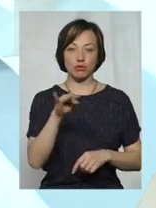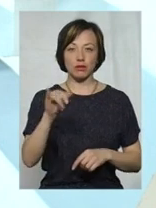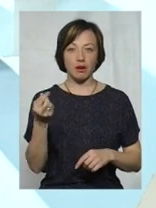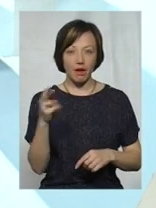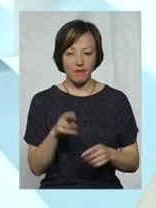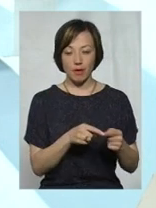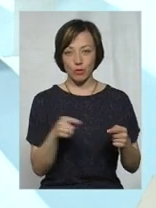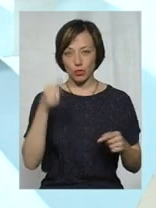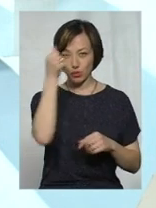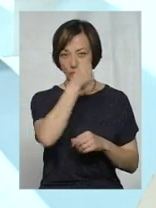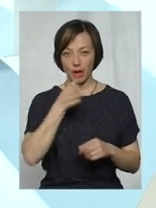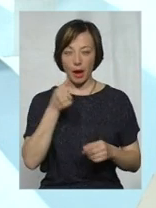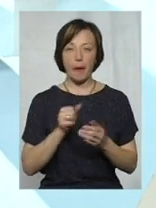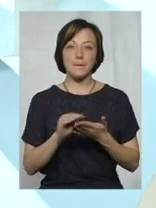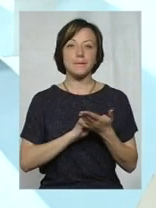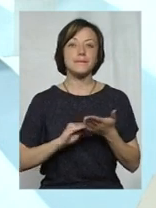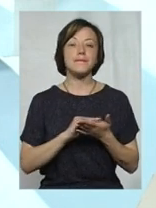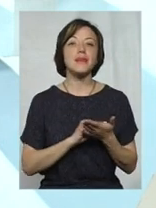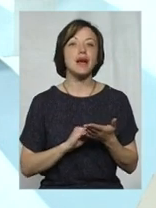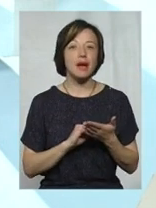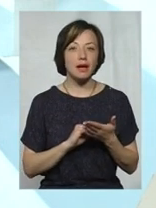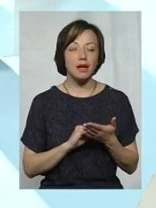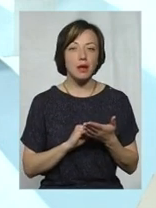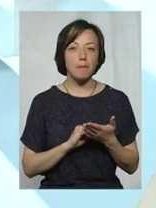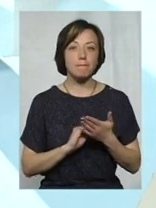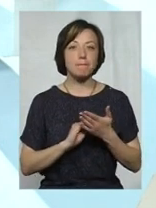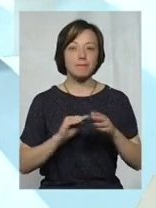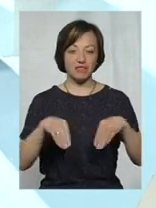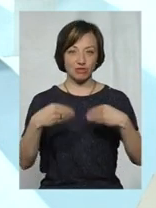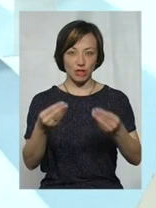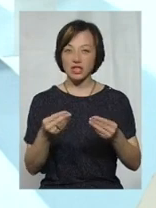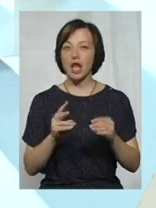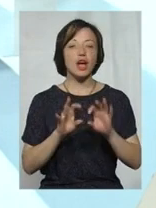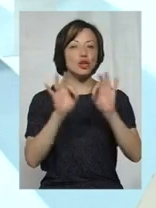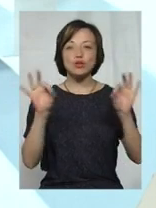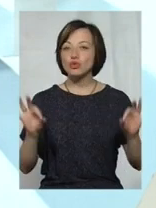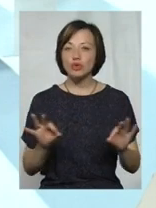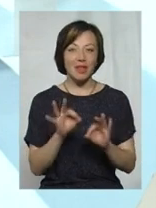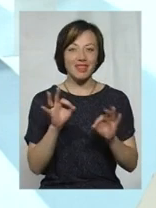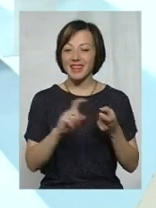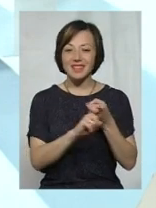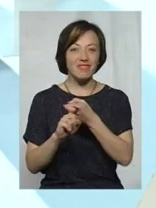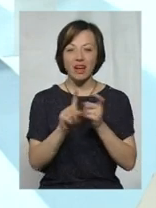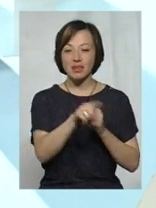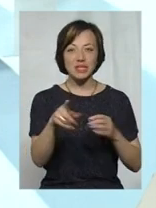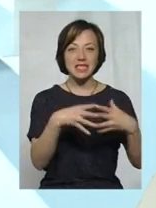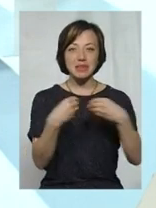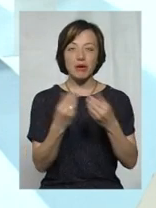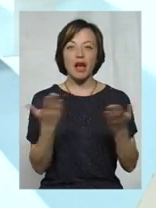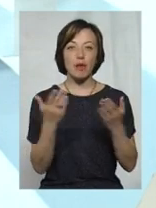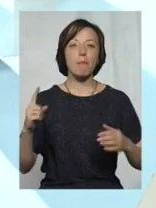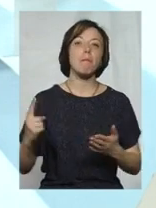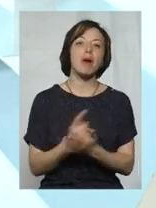поточного року. Перепризначена, ще раз хочу звернути увагу, це в жодному разі не стосується тих сімей, які будуть